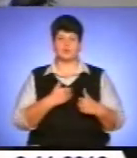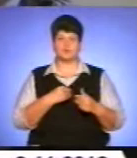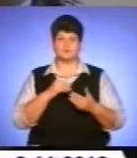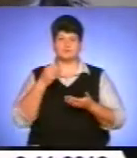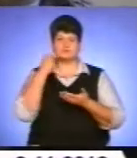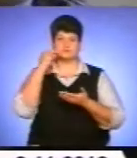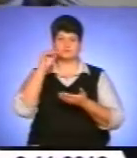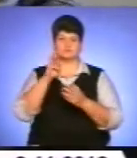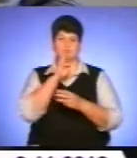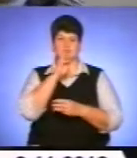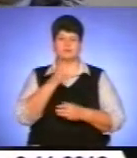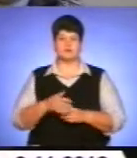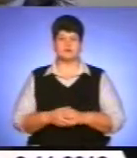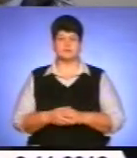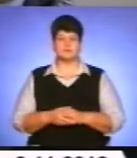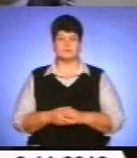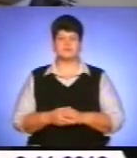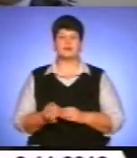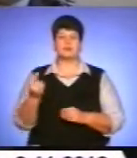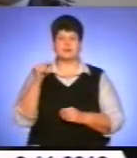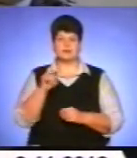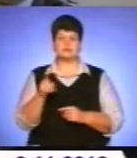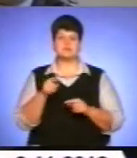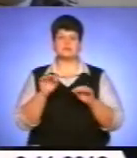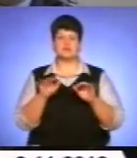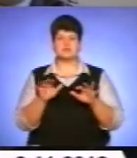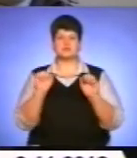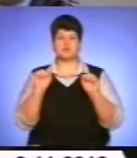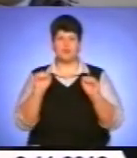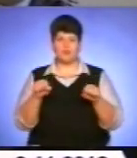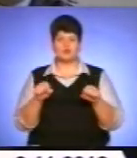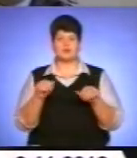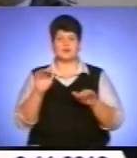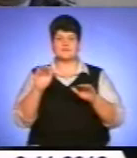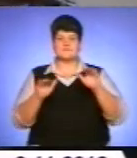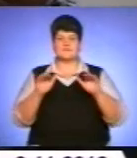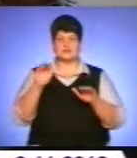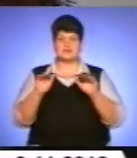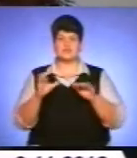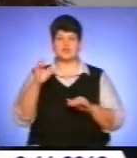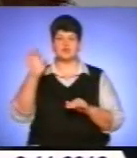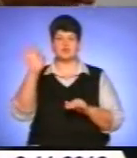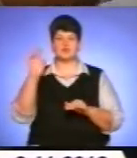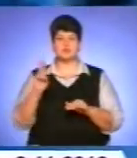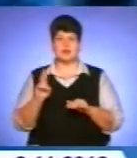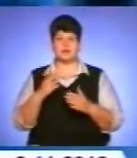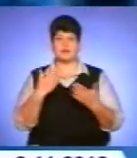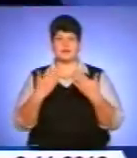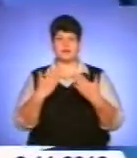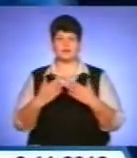заробітної плати. Через такі процеси можна саме вирегулювати через соціальний діалог.